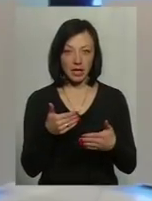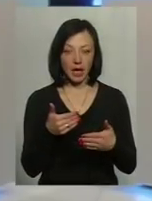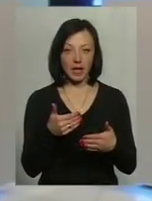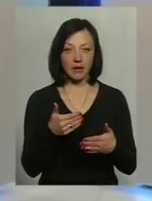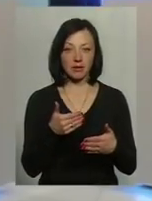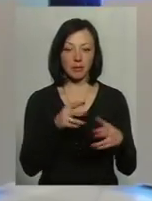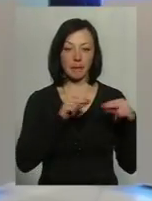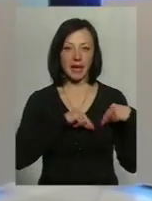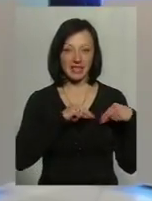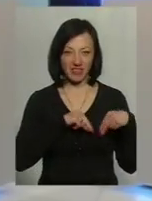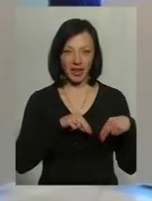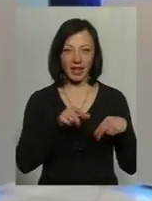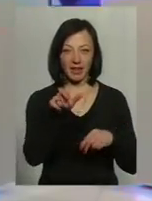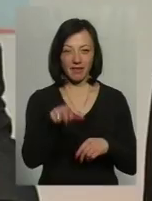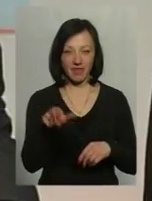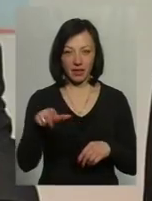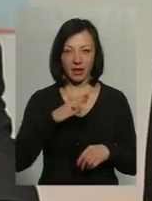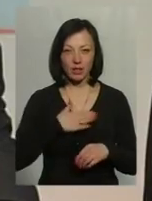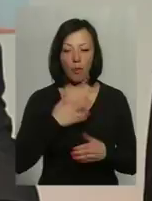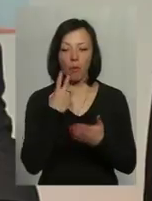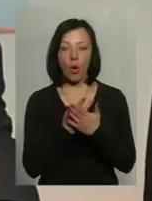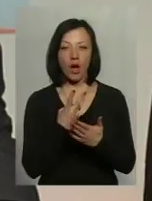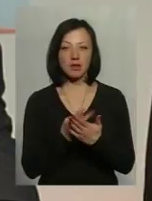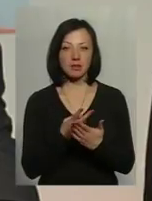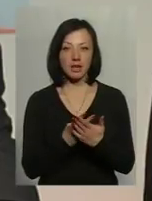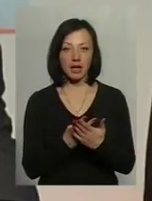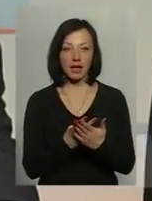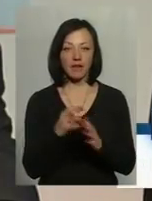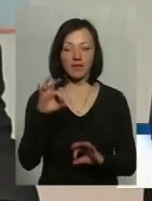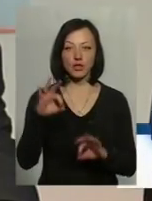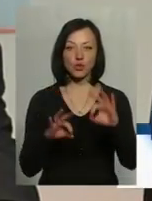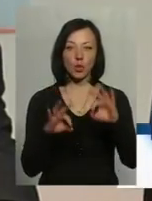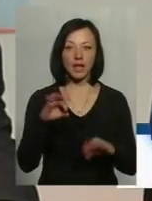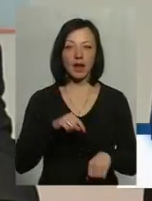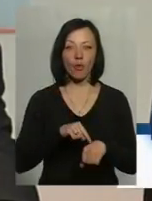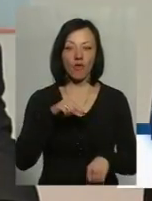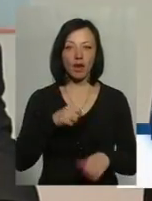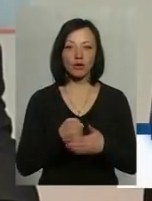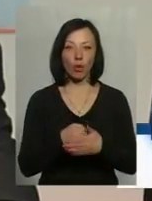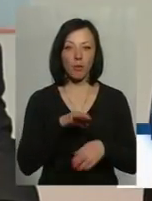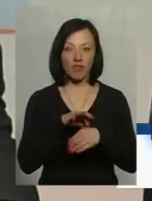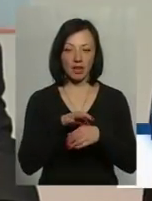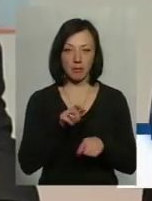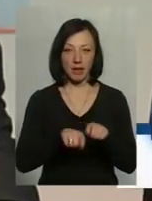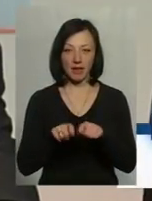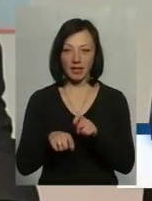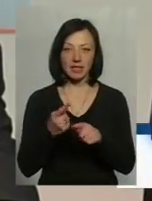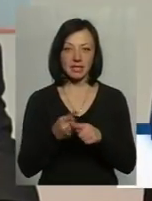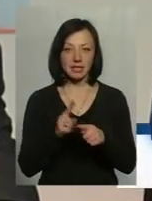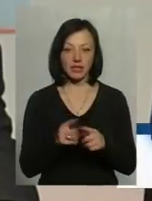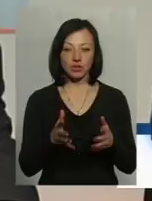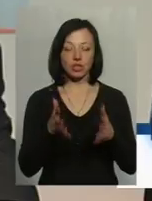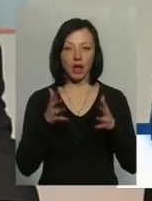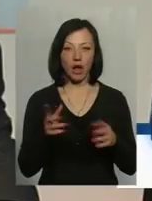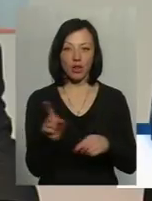працівників, інспекторів, наприклад, праці, показники, відсотки реагувань до проведених перевірок. Тобто, це є чітка